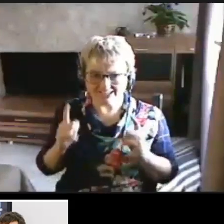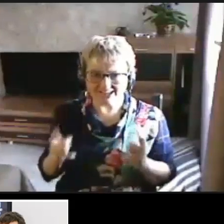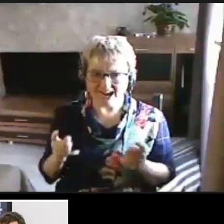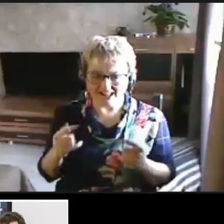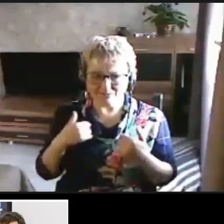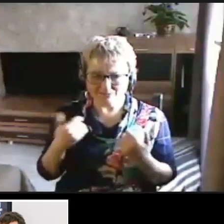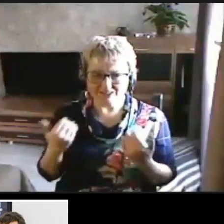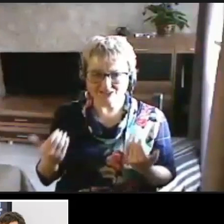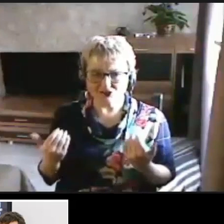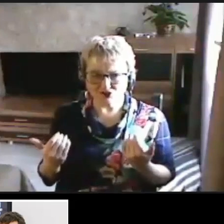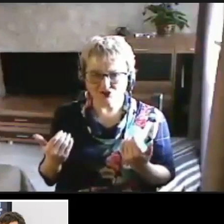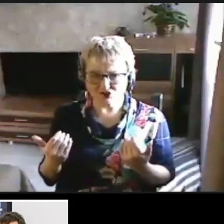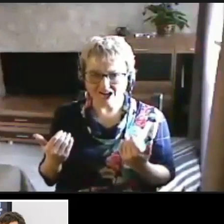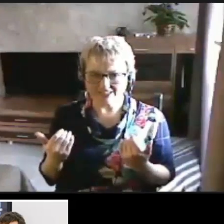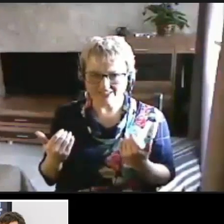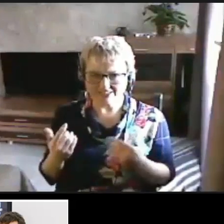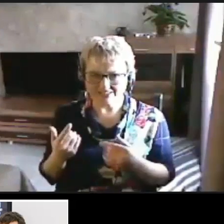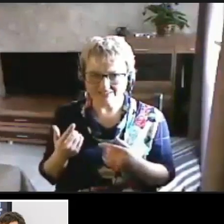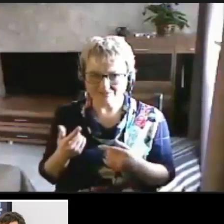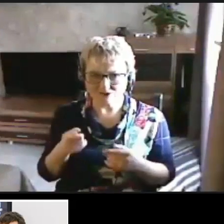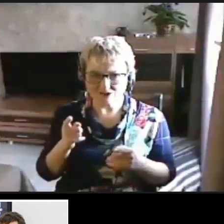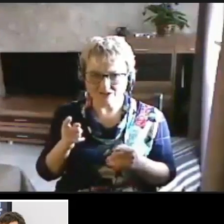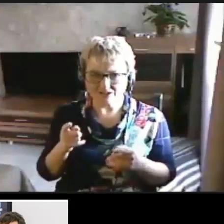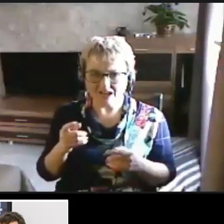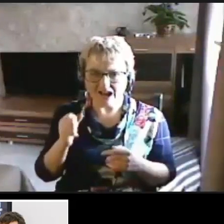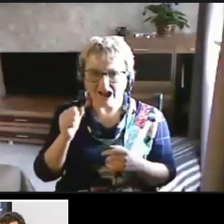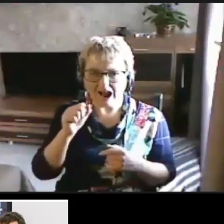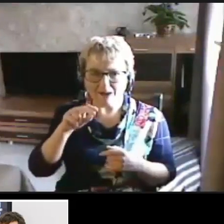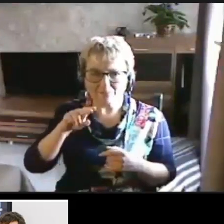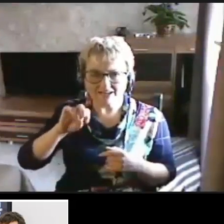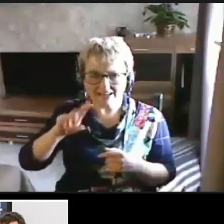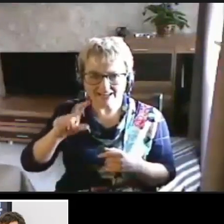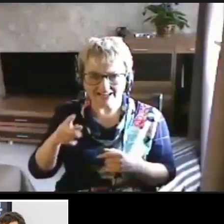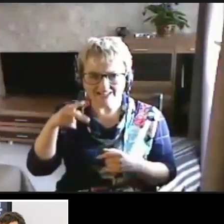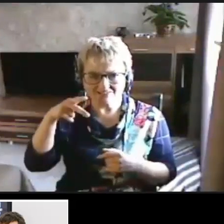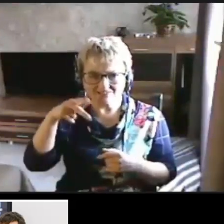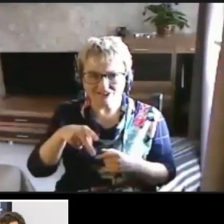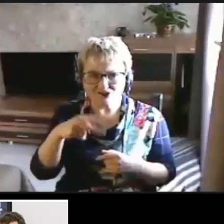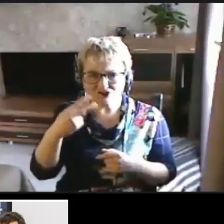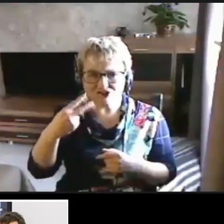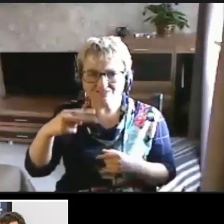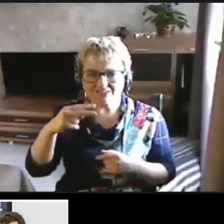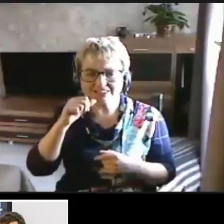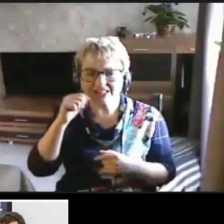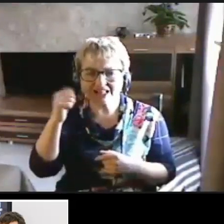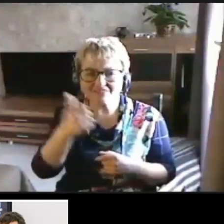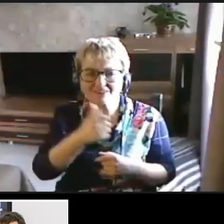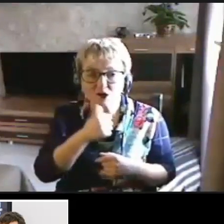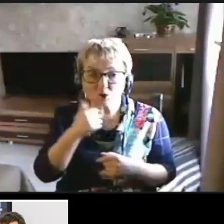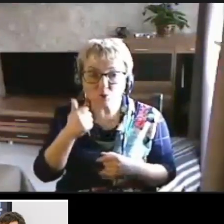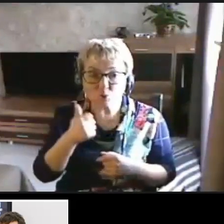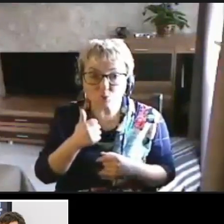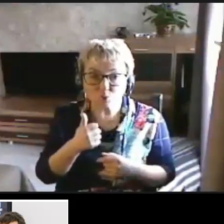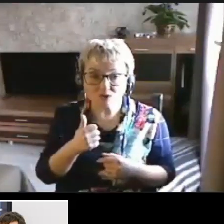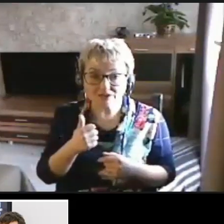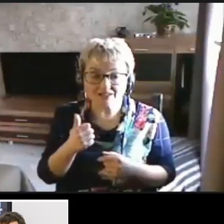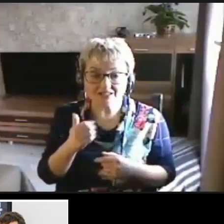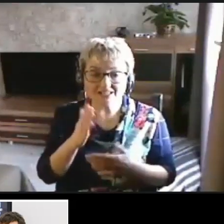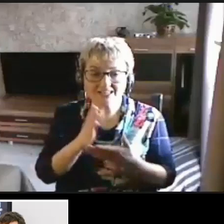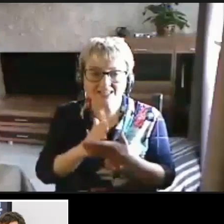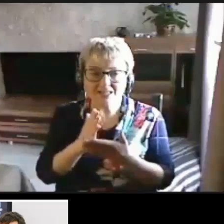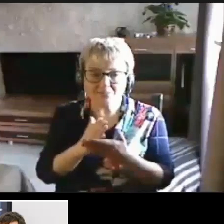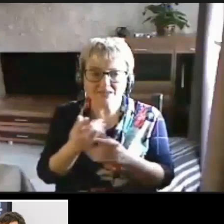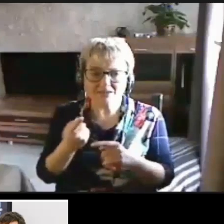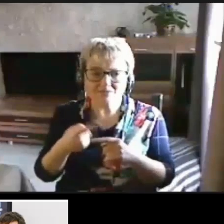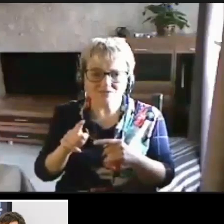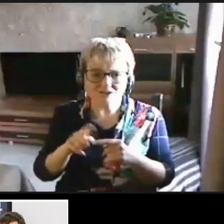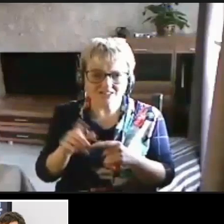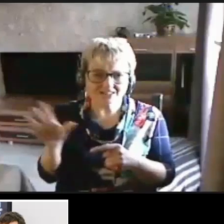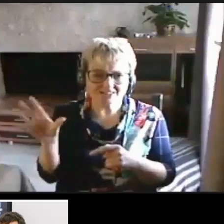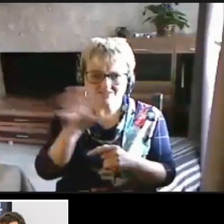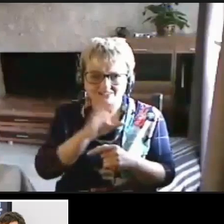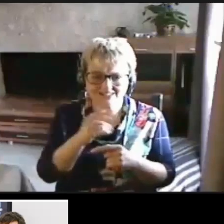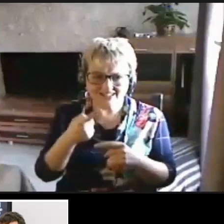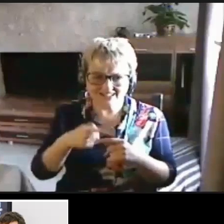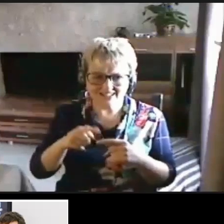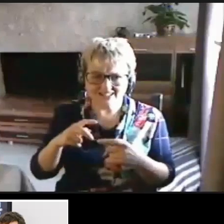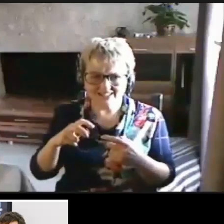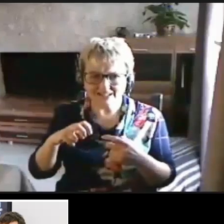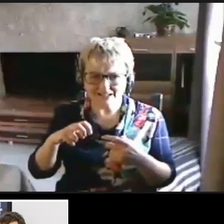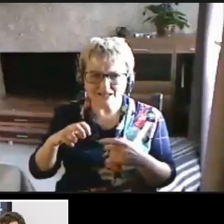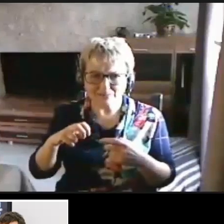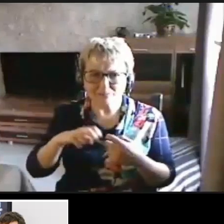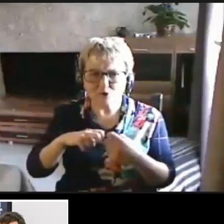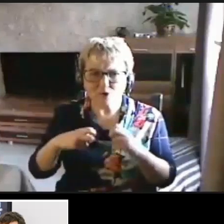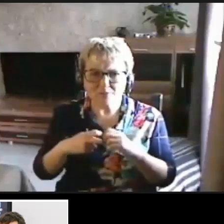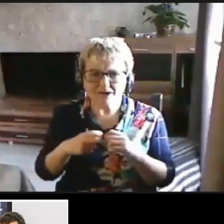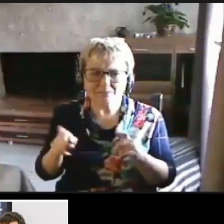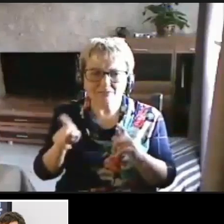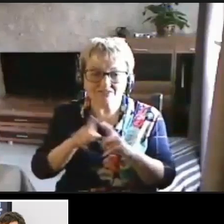сейчас в апреле 2020 года имеем вот все эти проблемы. Причем